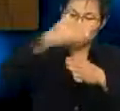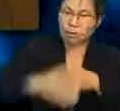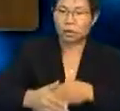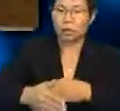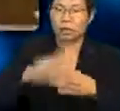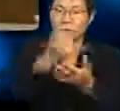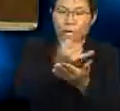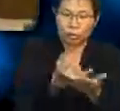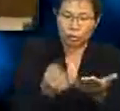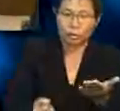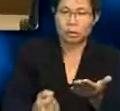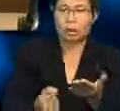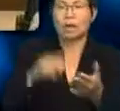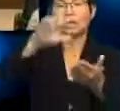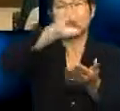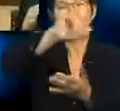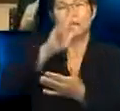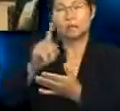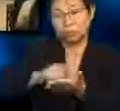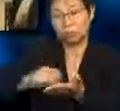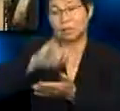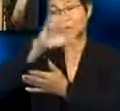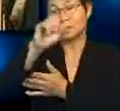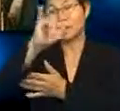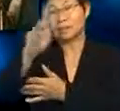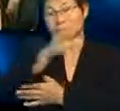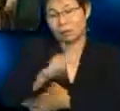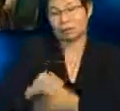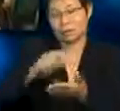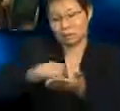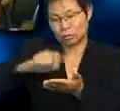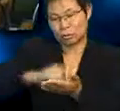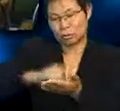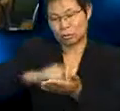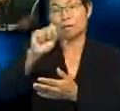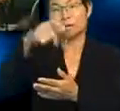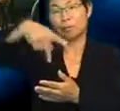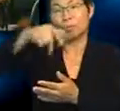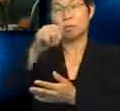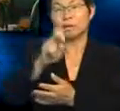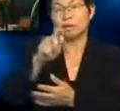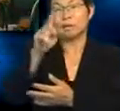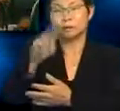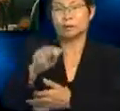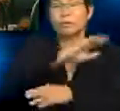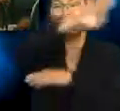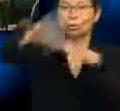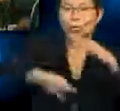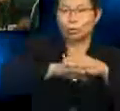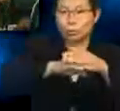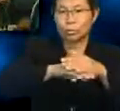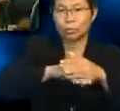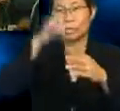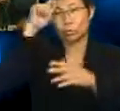lukisan Menulis sajak Dan ada yang mencipta pantul Kesemua ciptaan